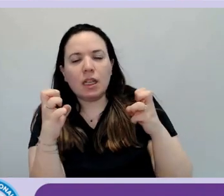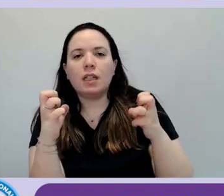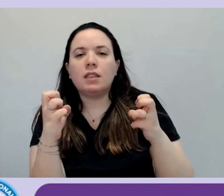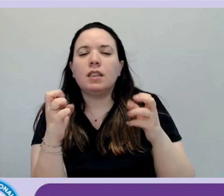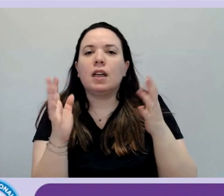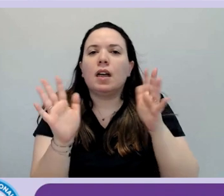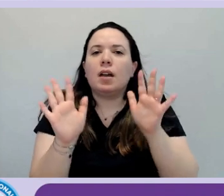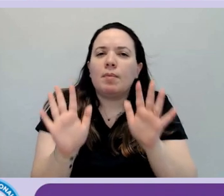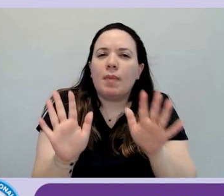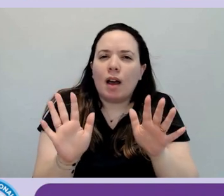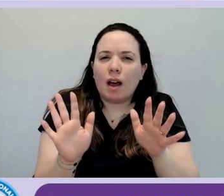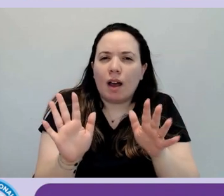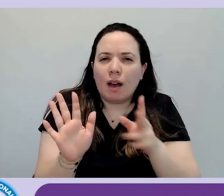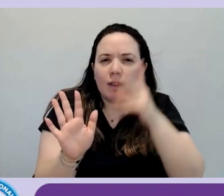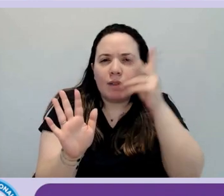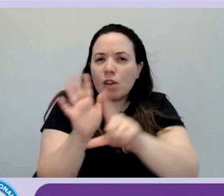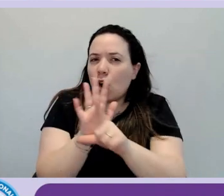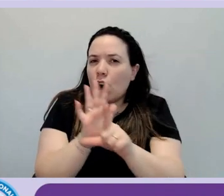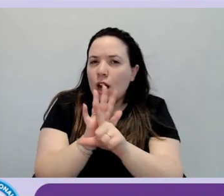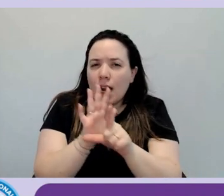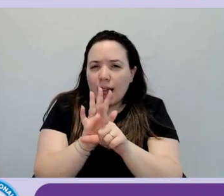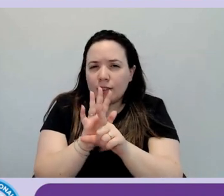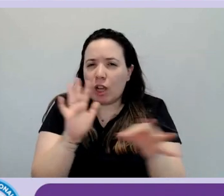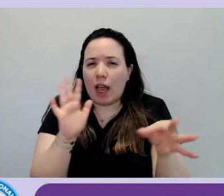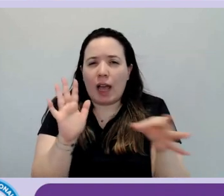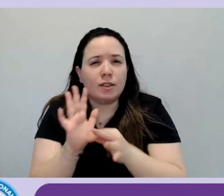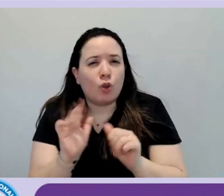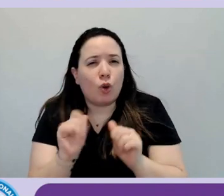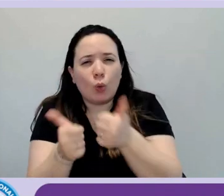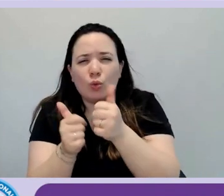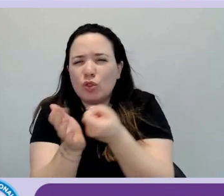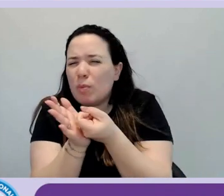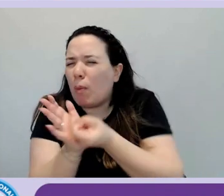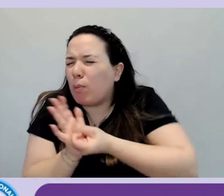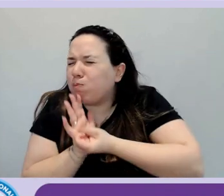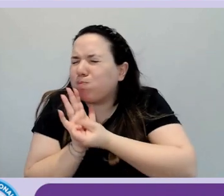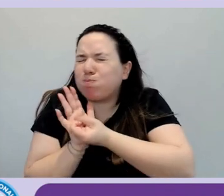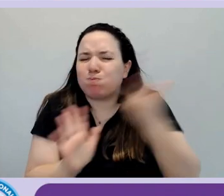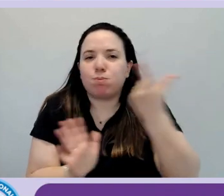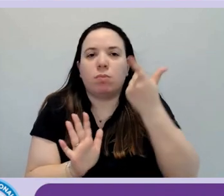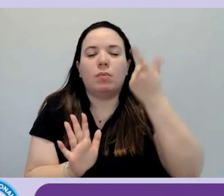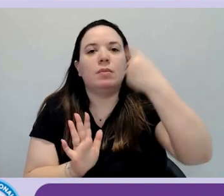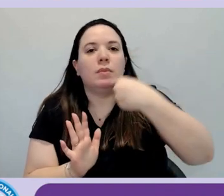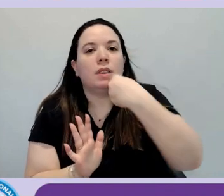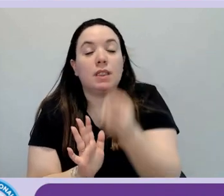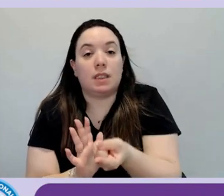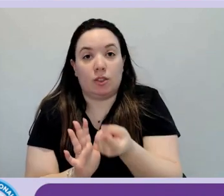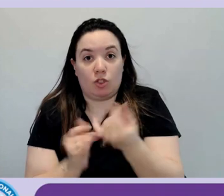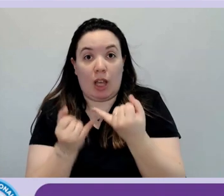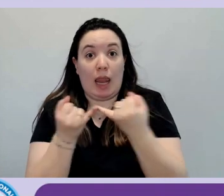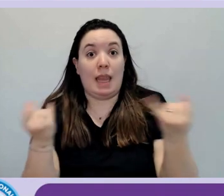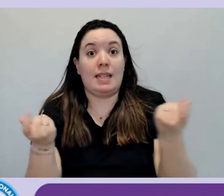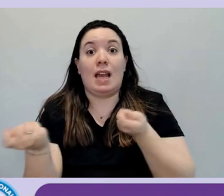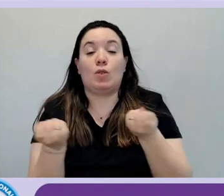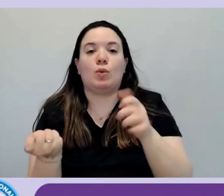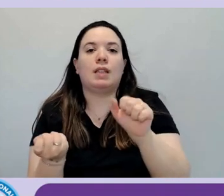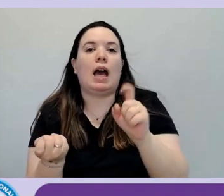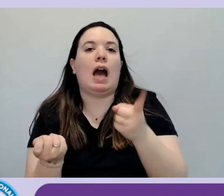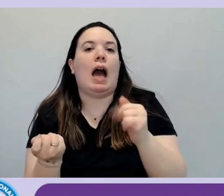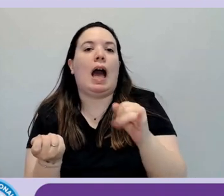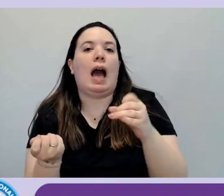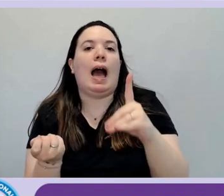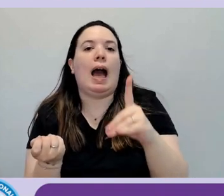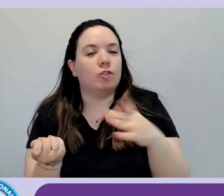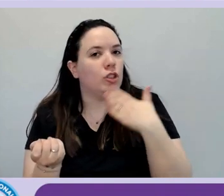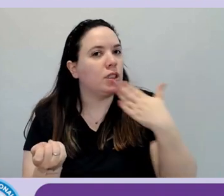di fatto ha una cosa importantissima che è l'articolo 11 che definisce tramite linee guida di Agi le regole tecniche